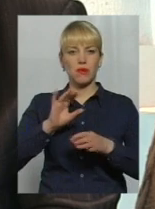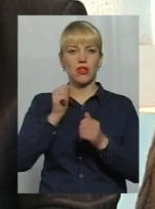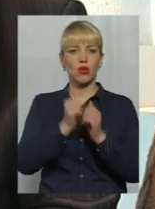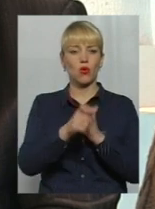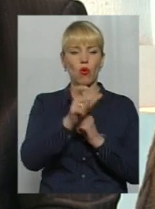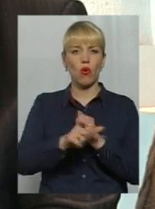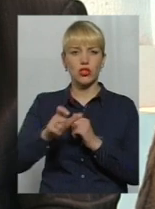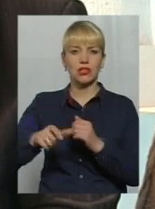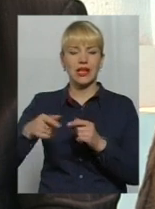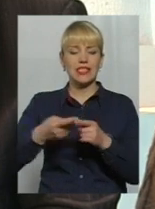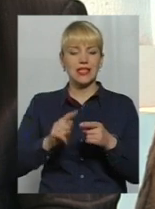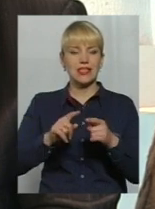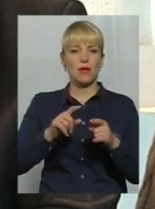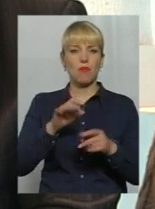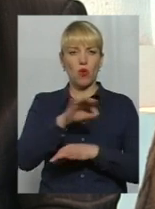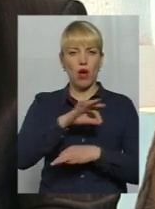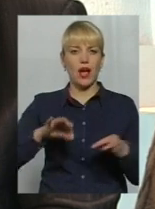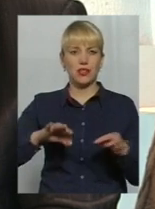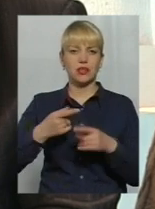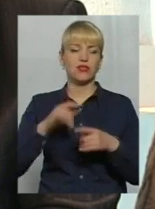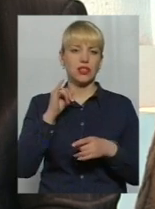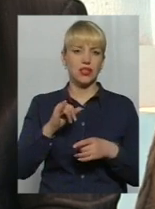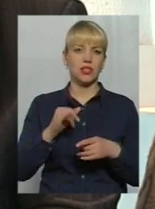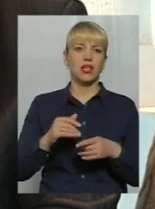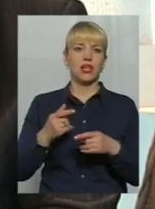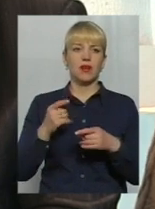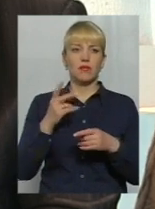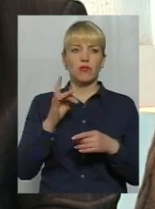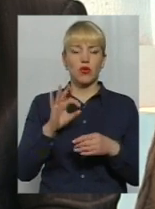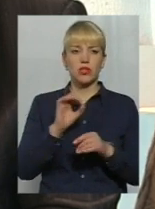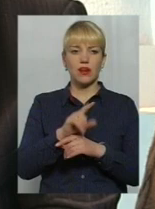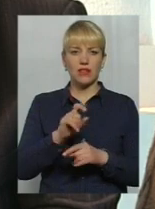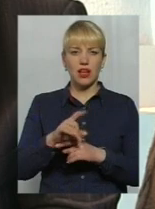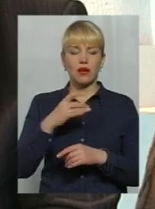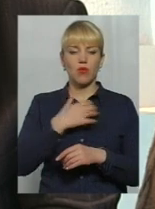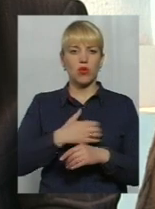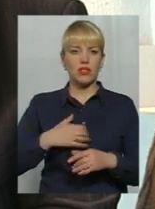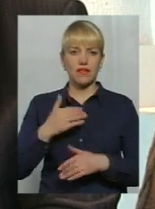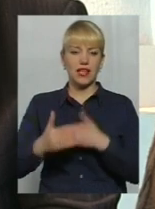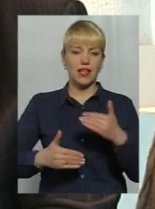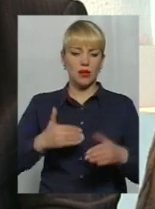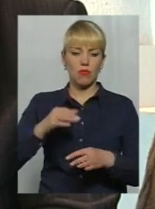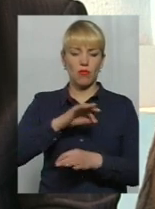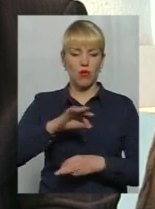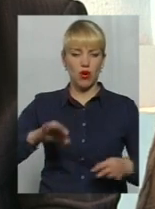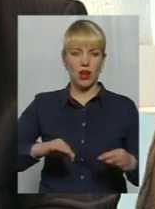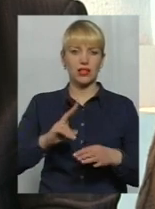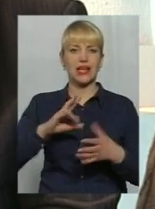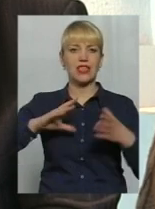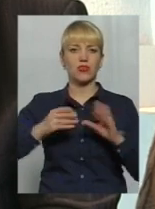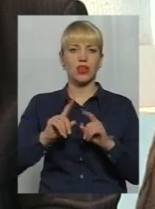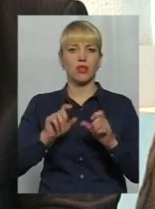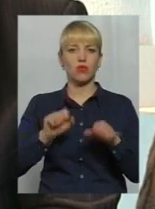основні завдання тих чи інших проєктів, про основні етапи проєктів, результати, які вони можуть дати.